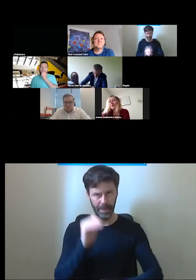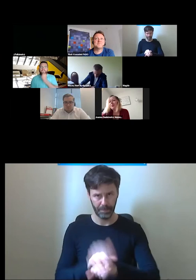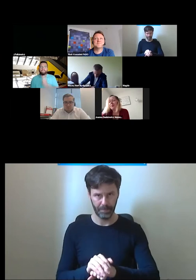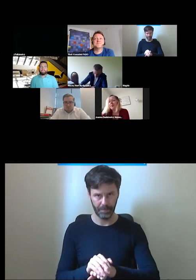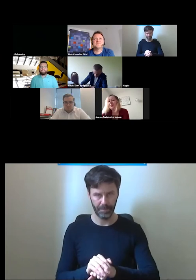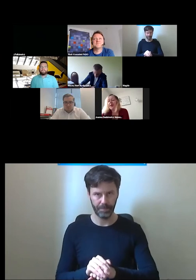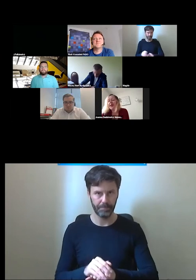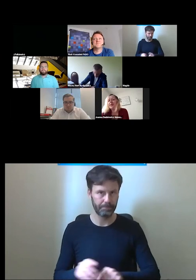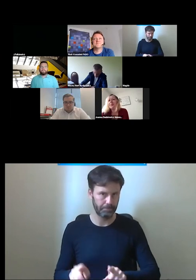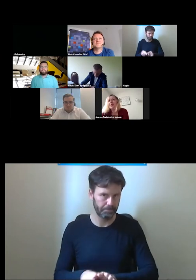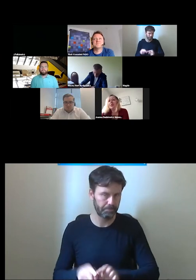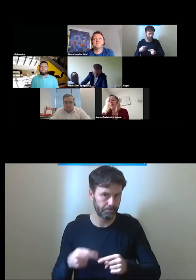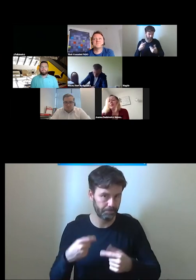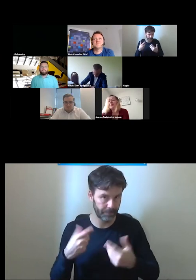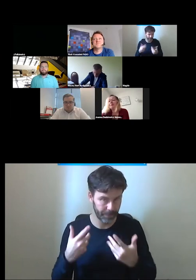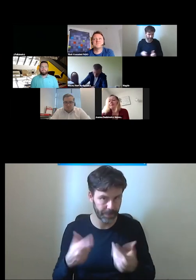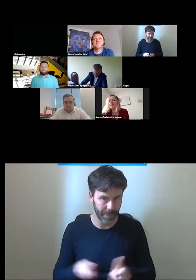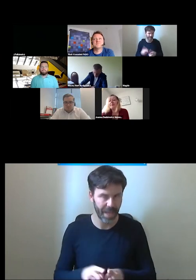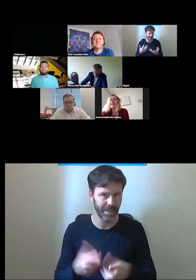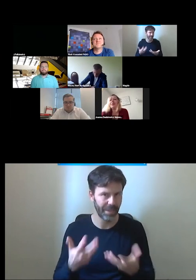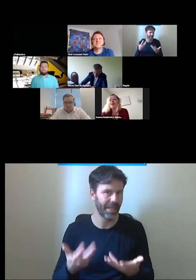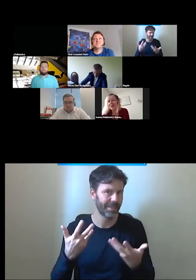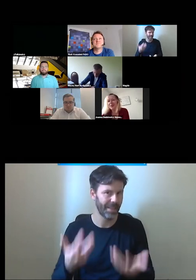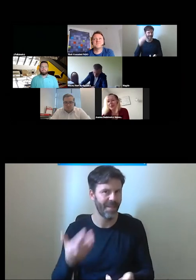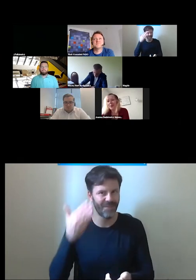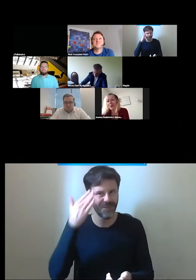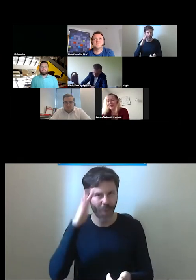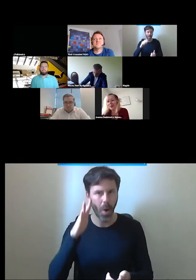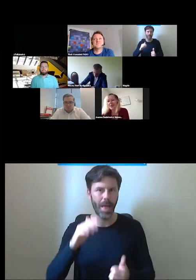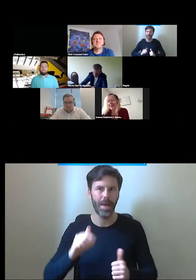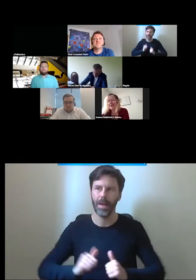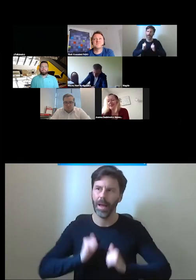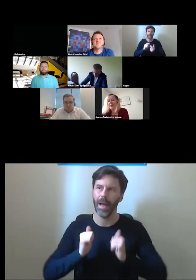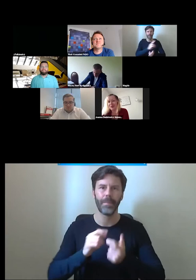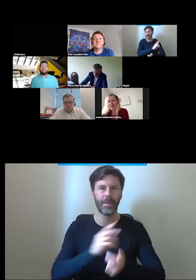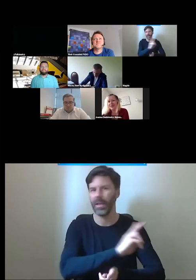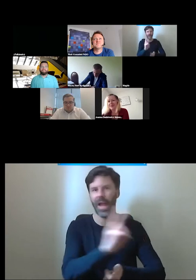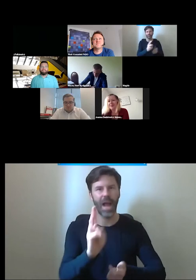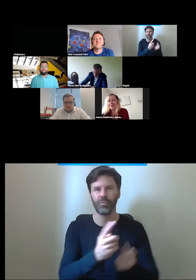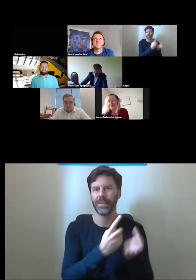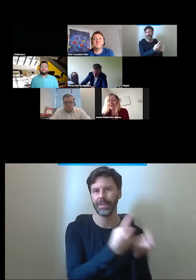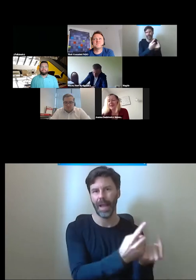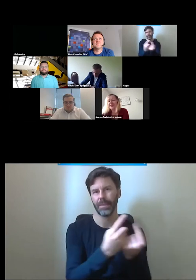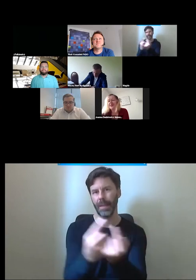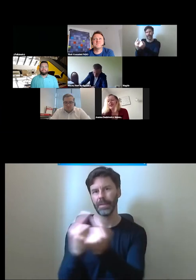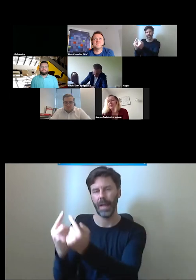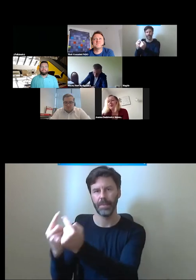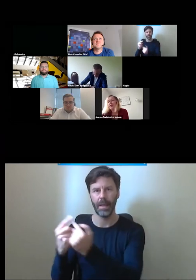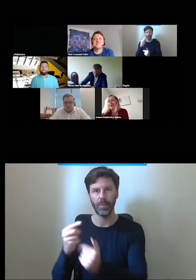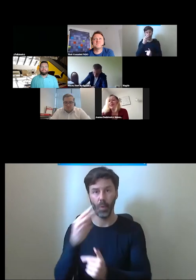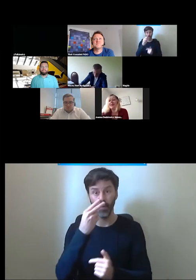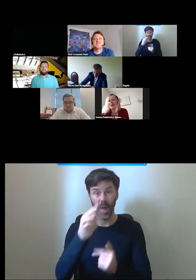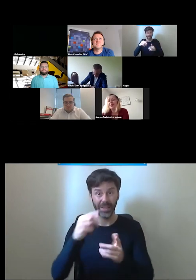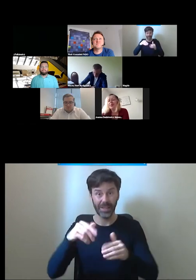my też byśmy woleli żeby samodzielnie można było obsłużyć te podnośniki te prezentowane też